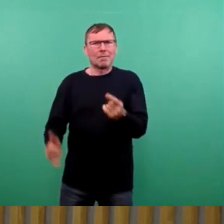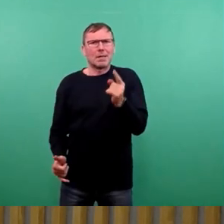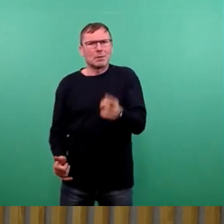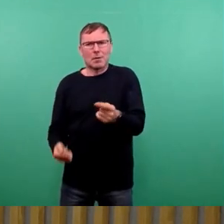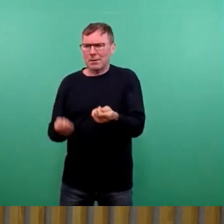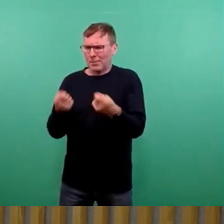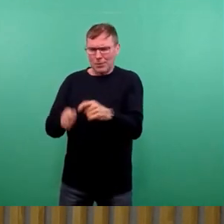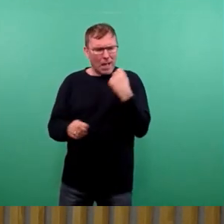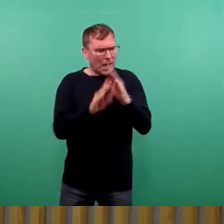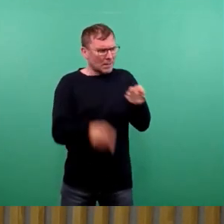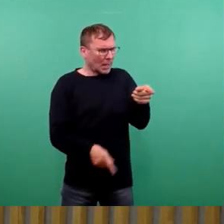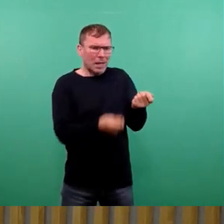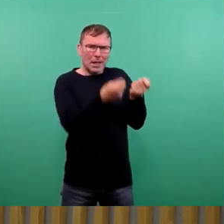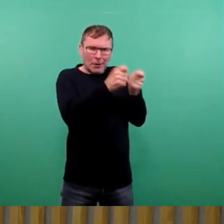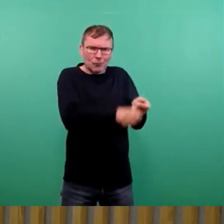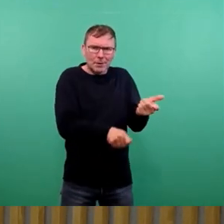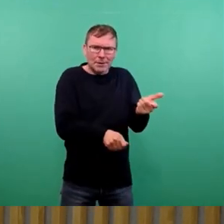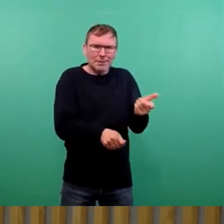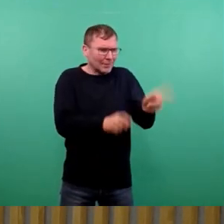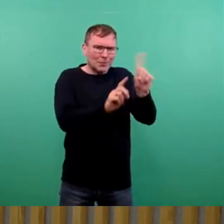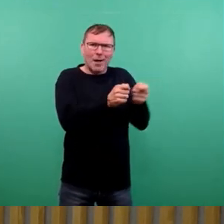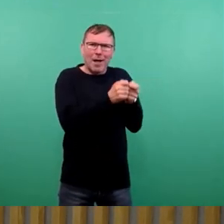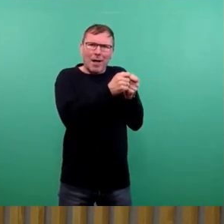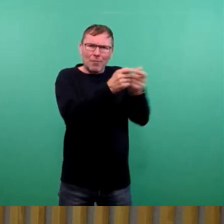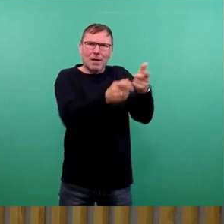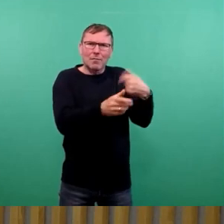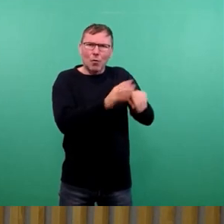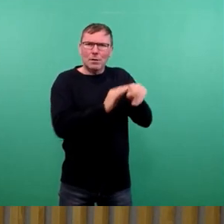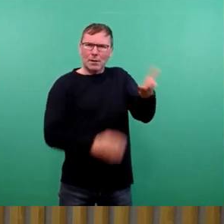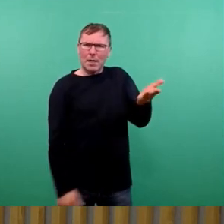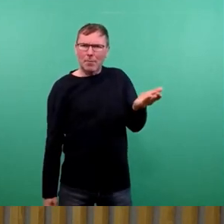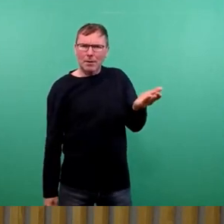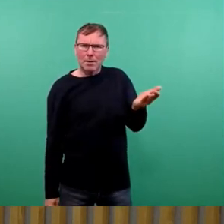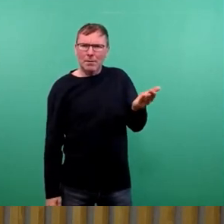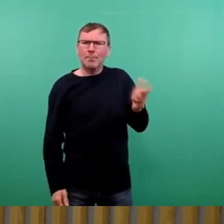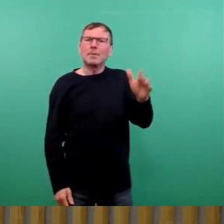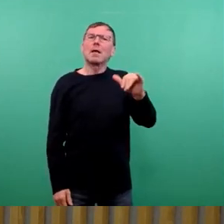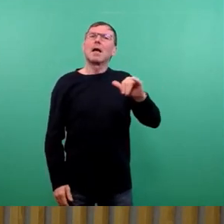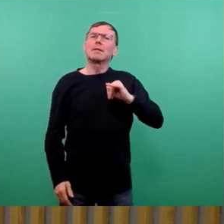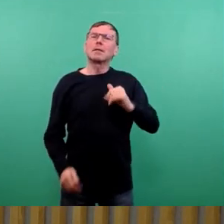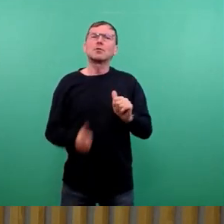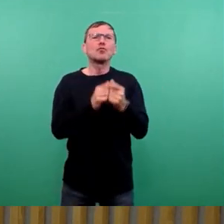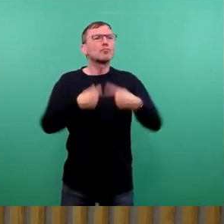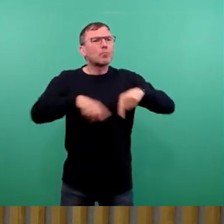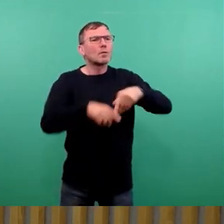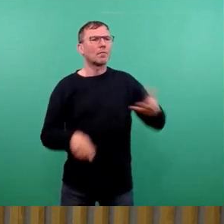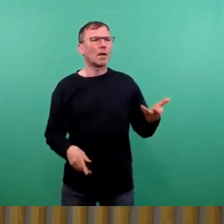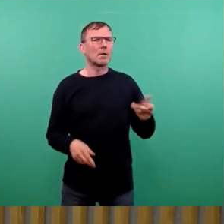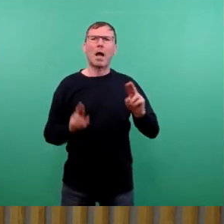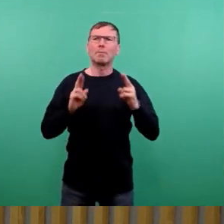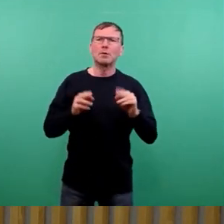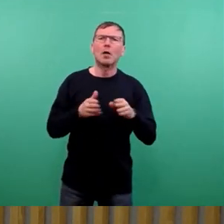Alten Halle, denn das soll ja verkauft werden an ein Unternehmen, die Interessen der Sportvereine, die Absicherung des